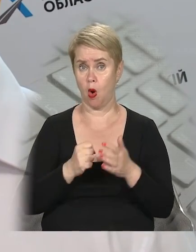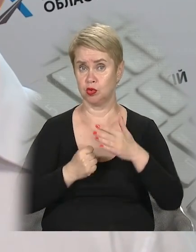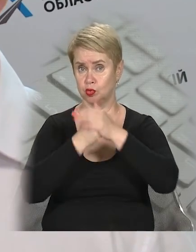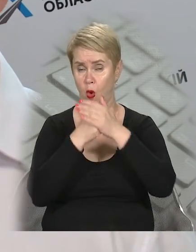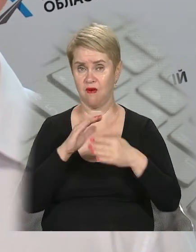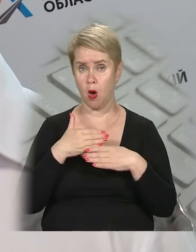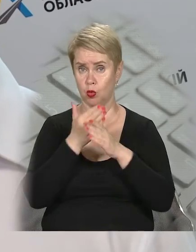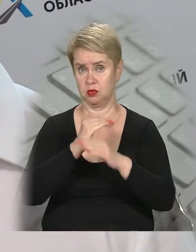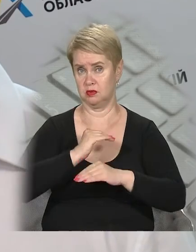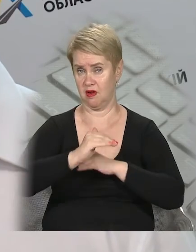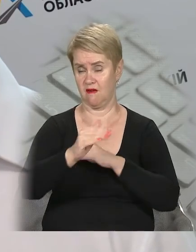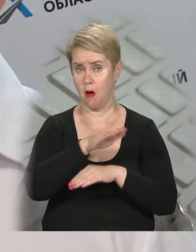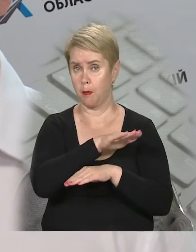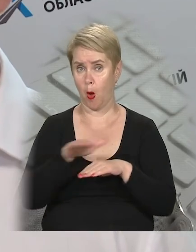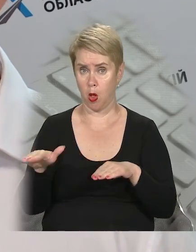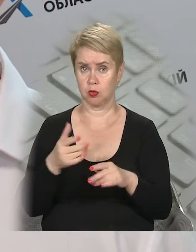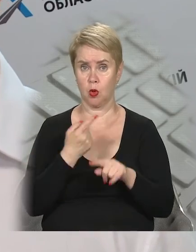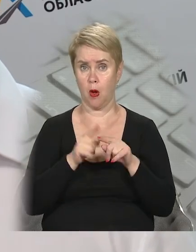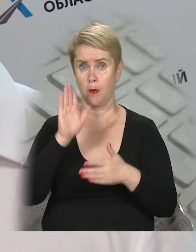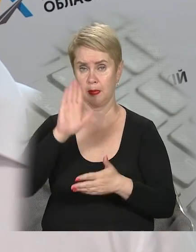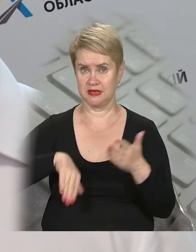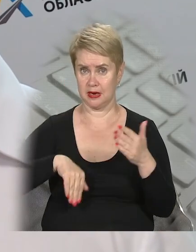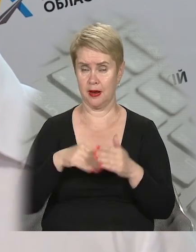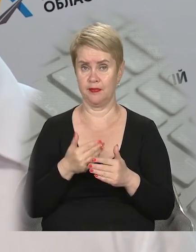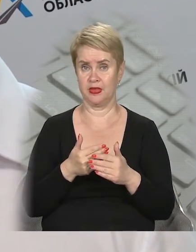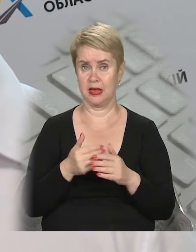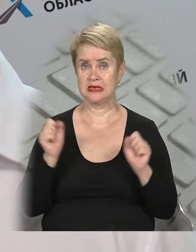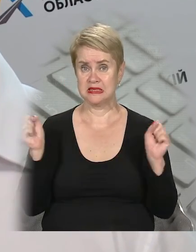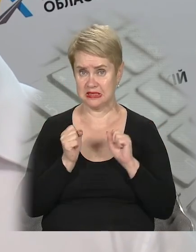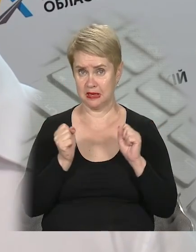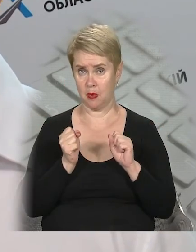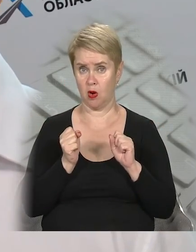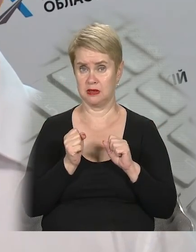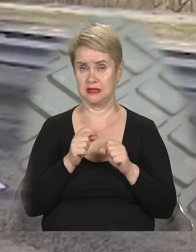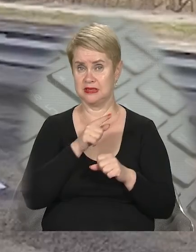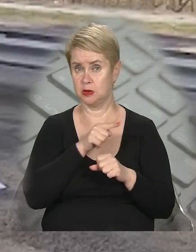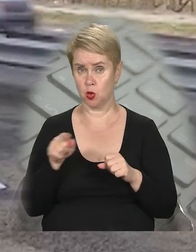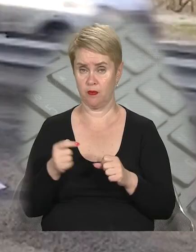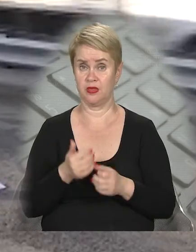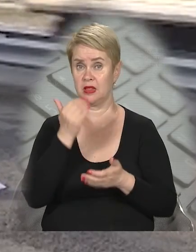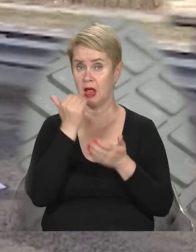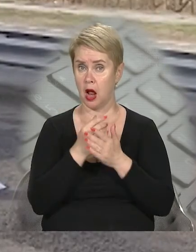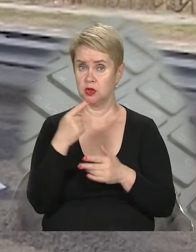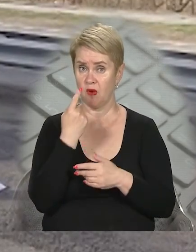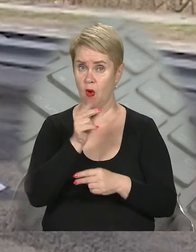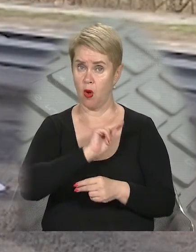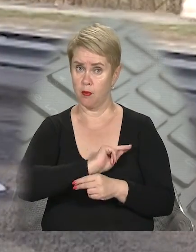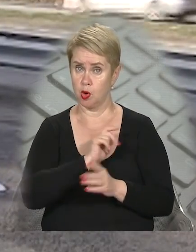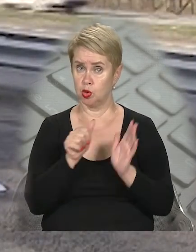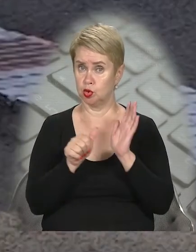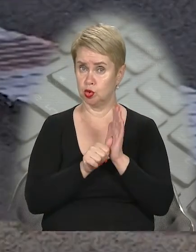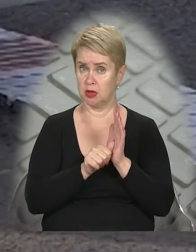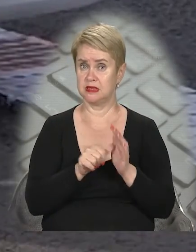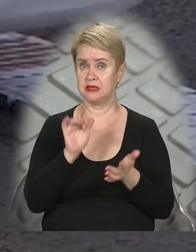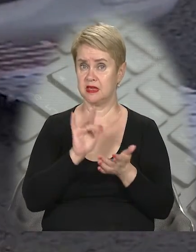руйнується, руйнується верхнє полотно після зими, тобто зимового сезону. Наразі в області працюють шість